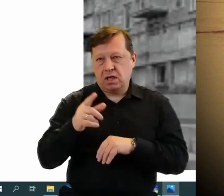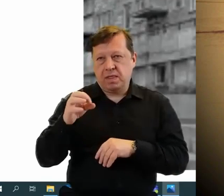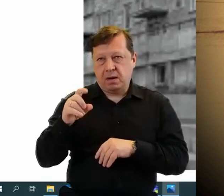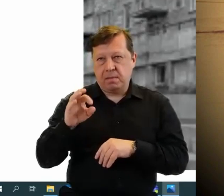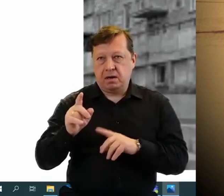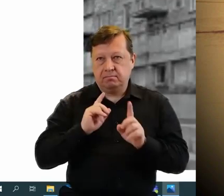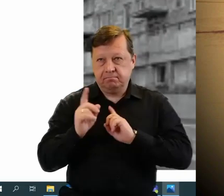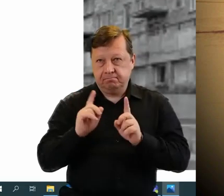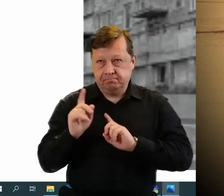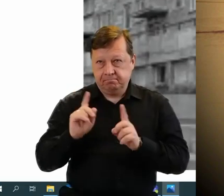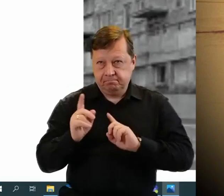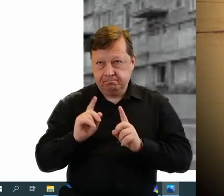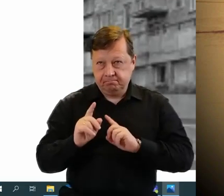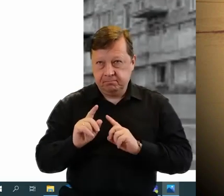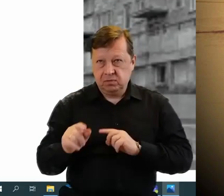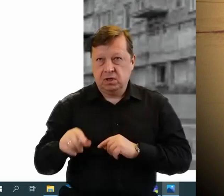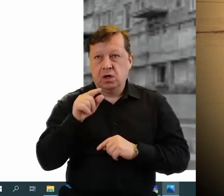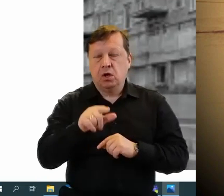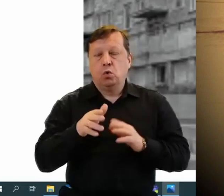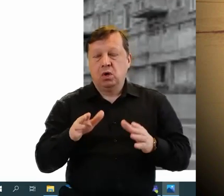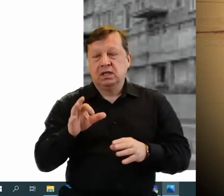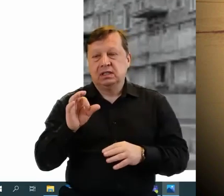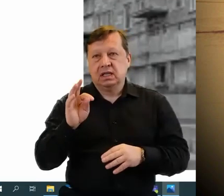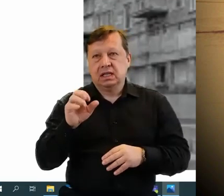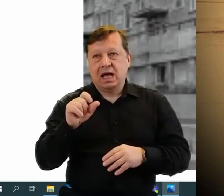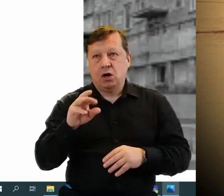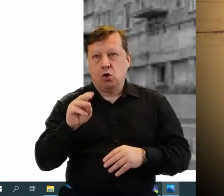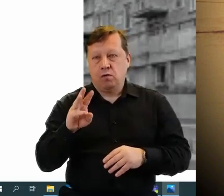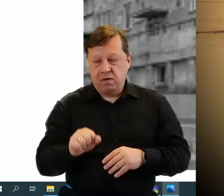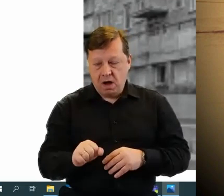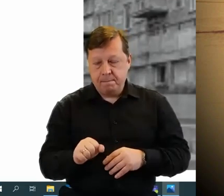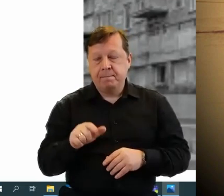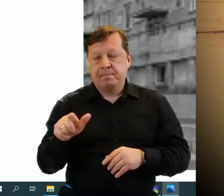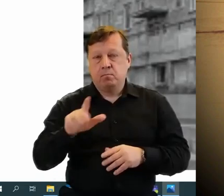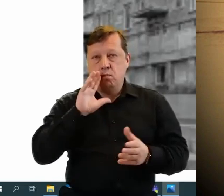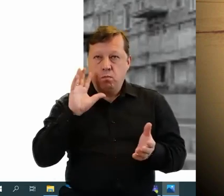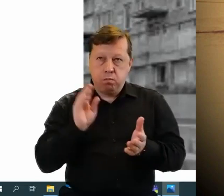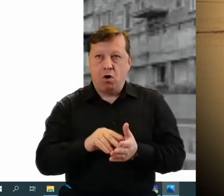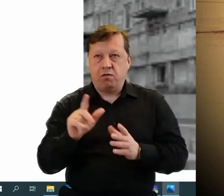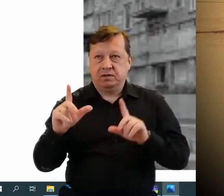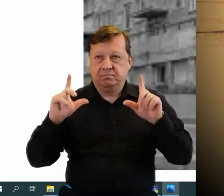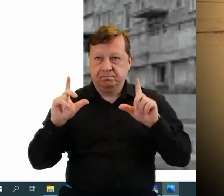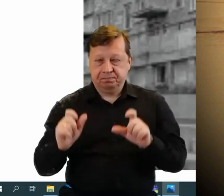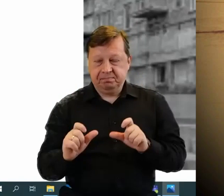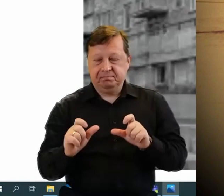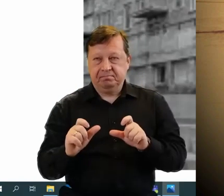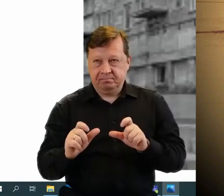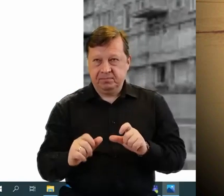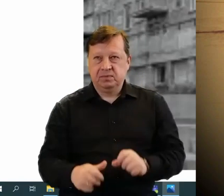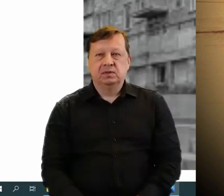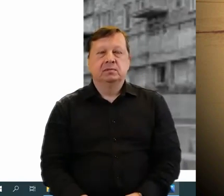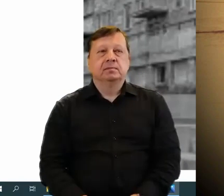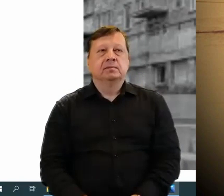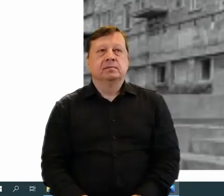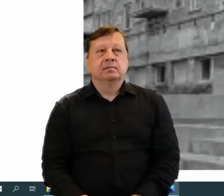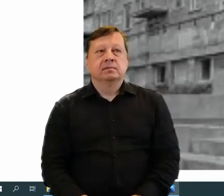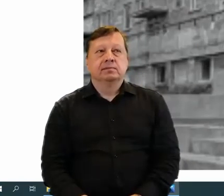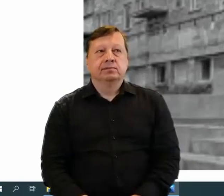się to zdjęcie powtórzyć na ulicy Stalowej. Bo akurat to się też tak złożyło, że ja akurat zgadłam, gdzie to zdjęcie było wcześniej robione.